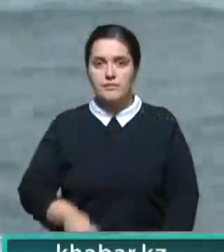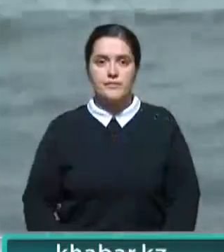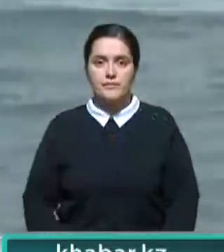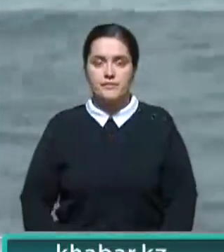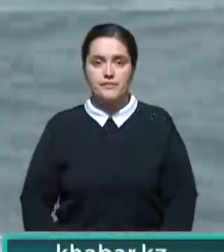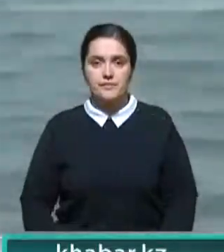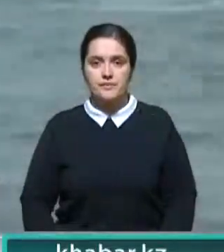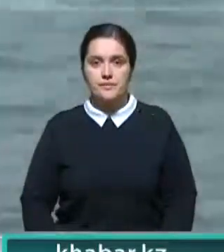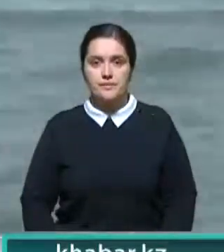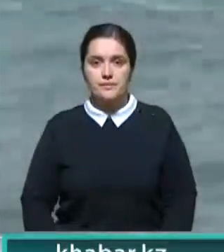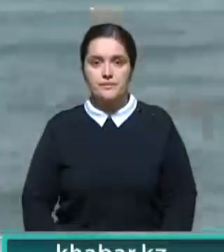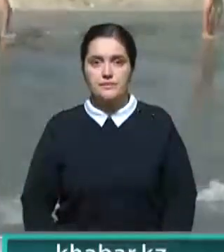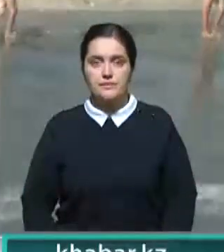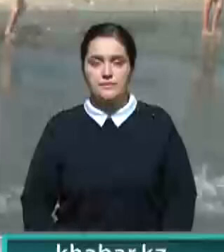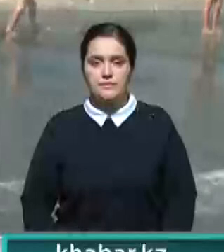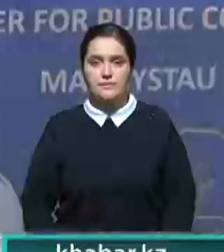подросток.